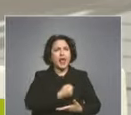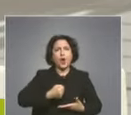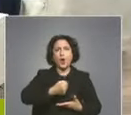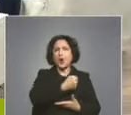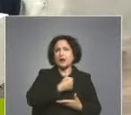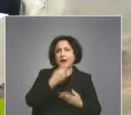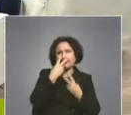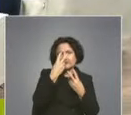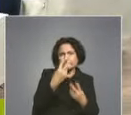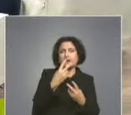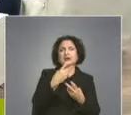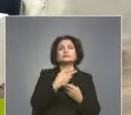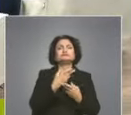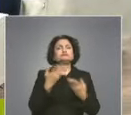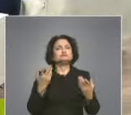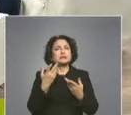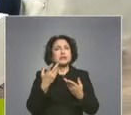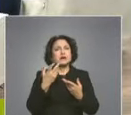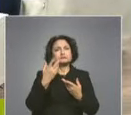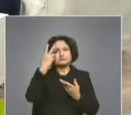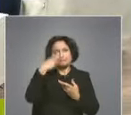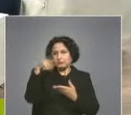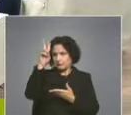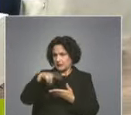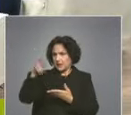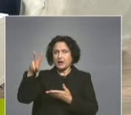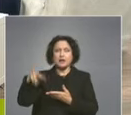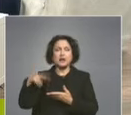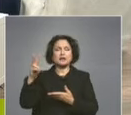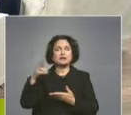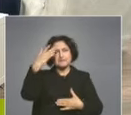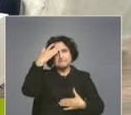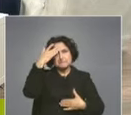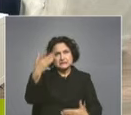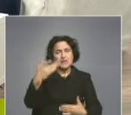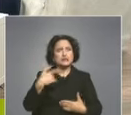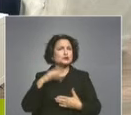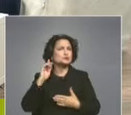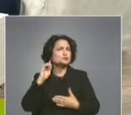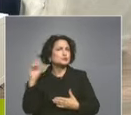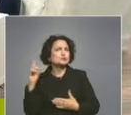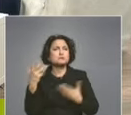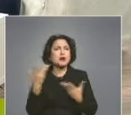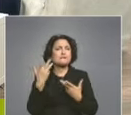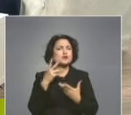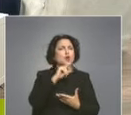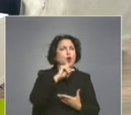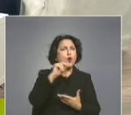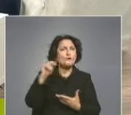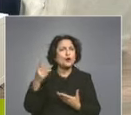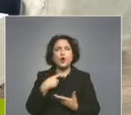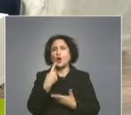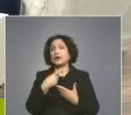гледам сърца, да преглежна пациенти, да слушам на визитации какво се говори и това беше включително